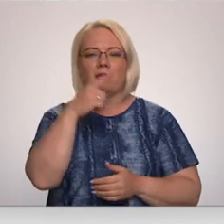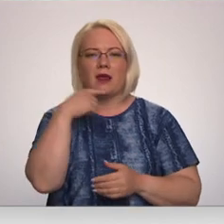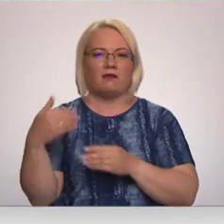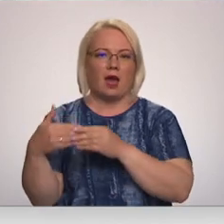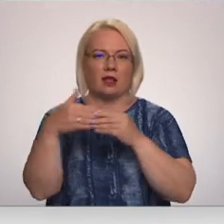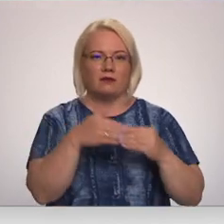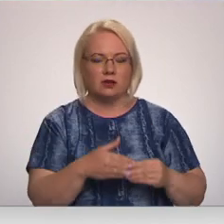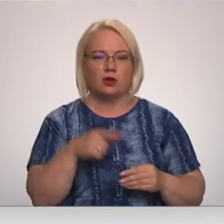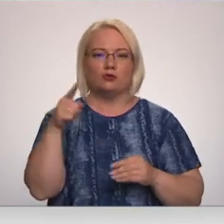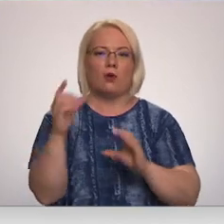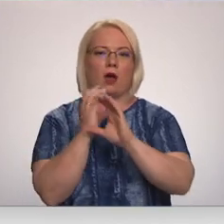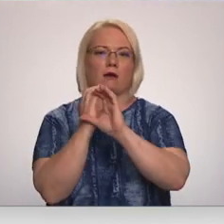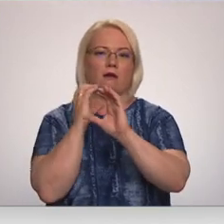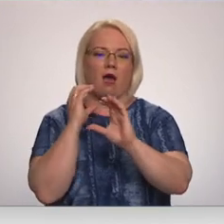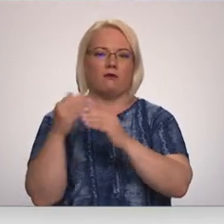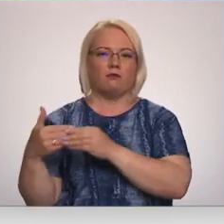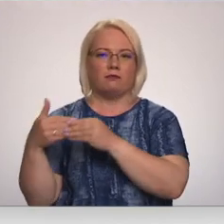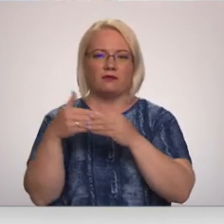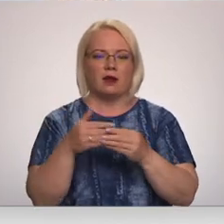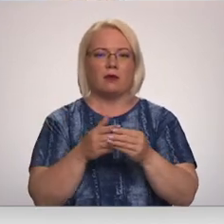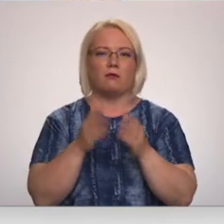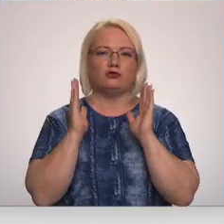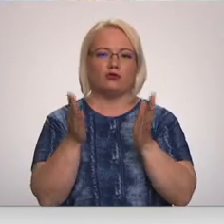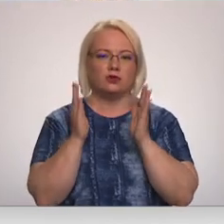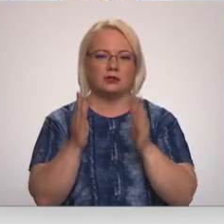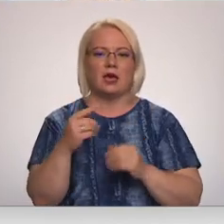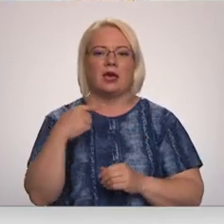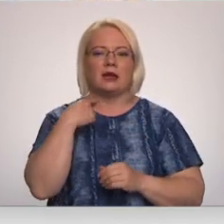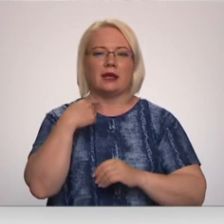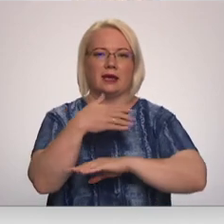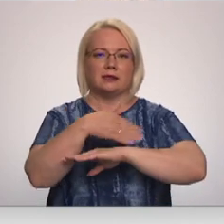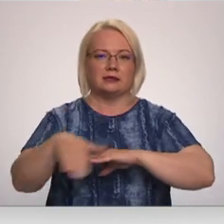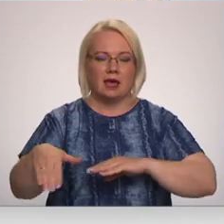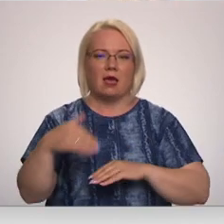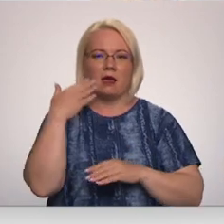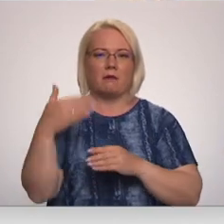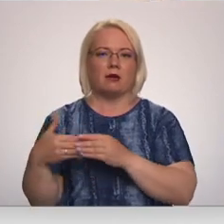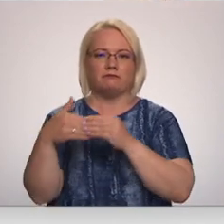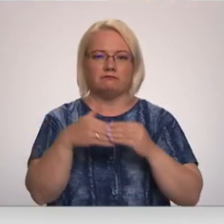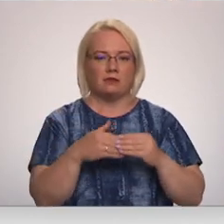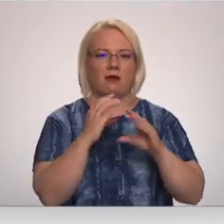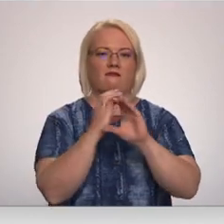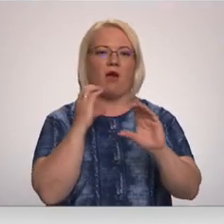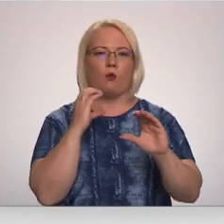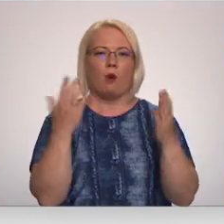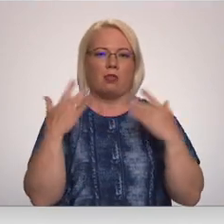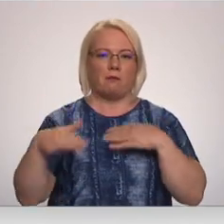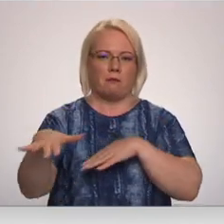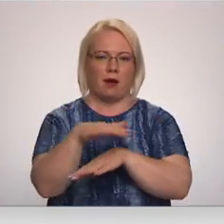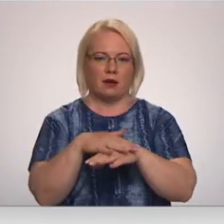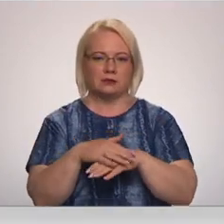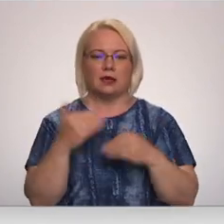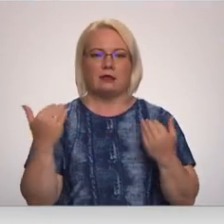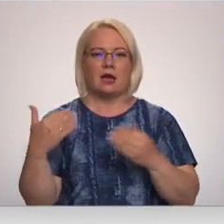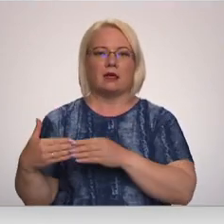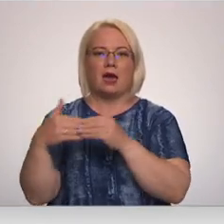lielgabarīta kravu pārvedātājs tos transportēja pa šoseju, Rīgas ielām, līdzdien nonāca vagonu parkām. Pašlaik atvesti divi